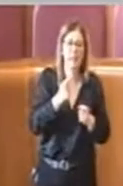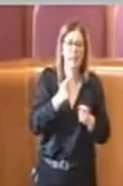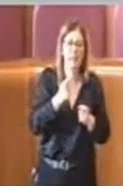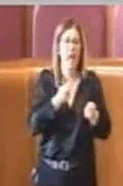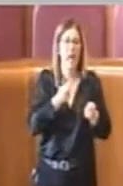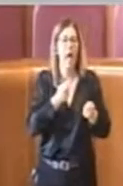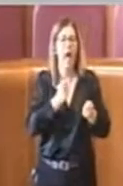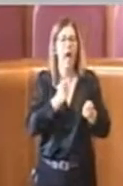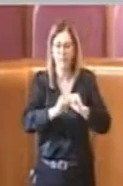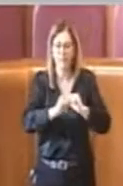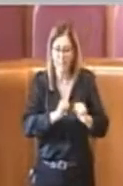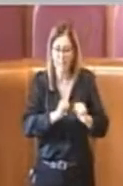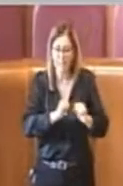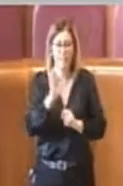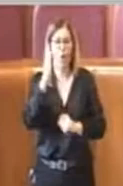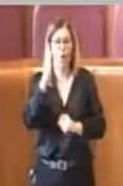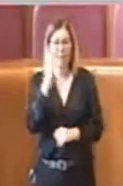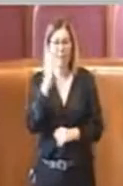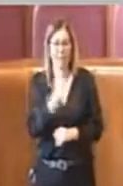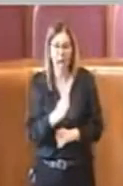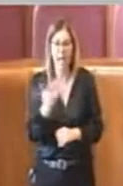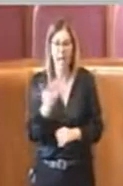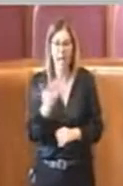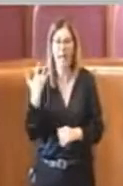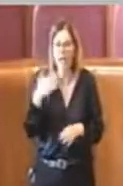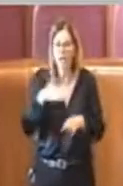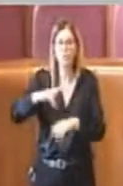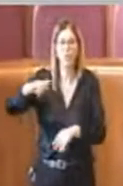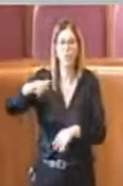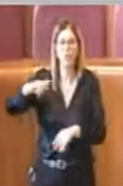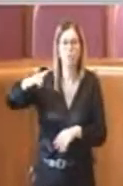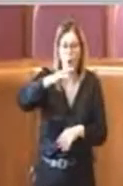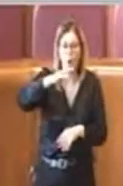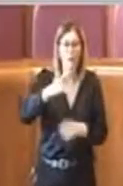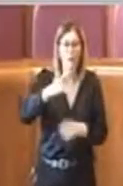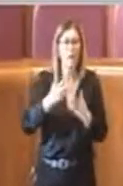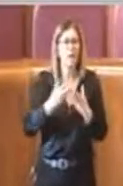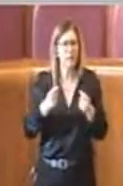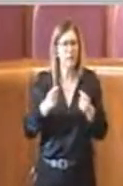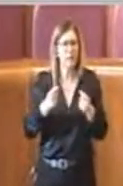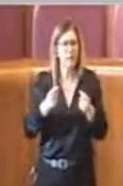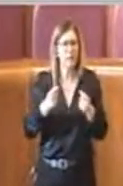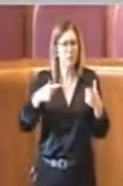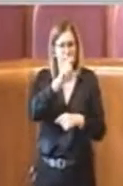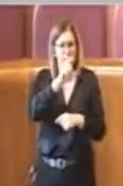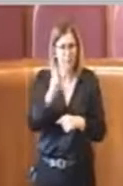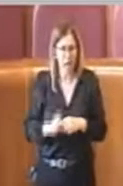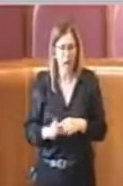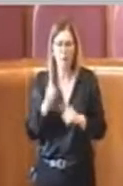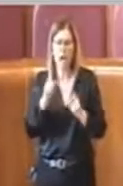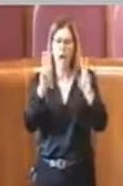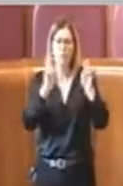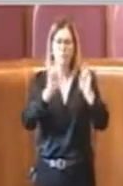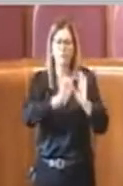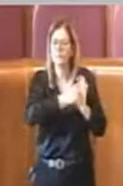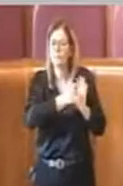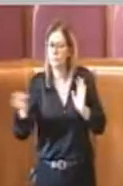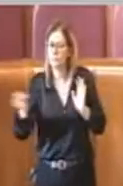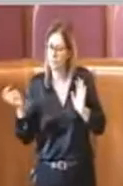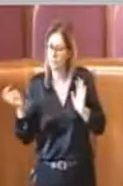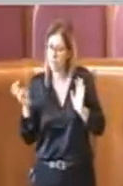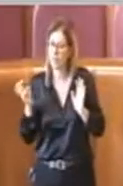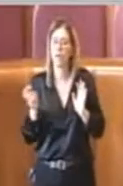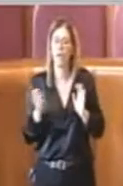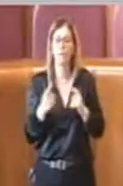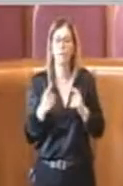con l'utilizzo dei droni e lo stanno facendo molte cittalità sugli argomenti più svariati. Ecco allora, noi